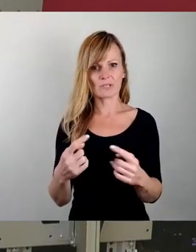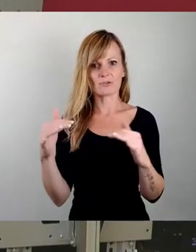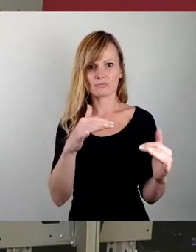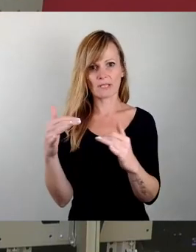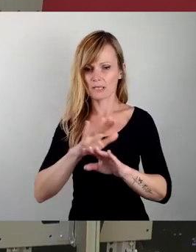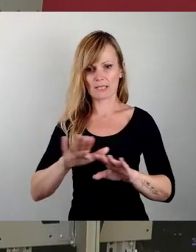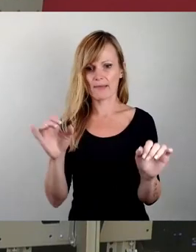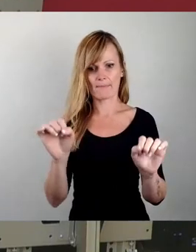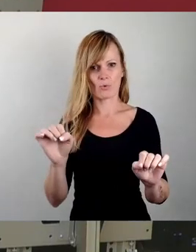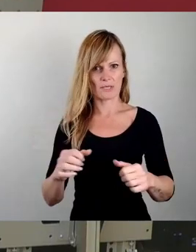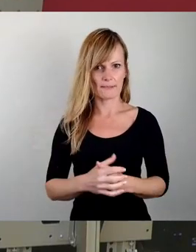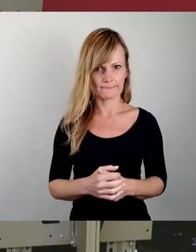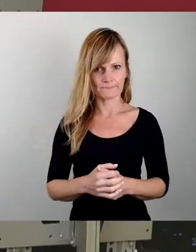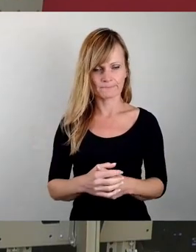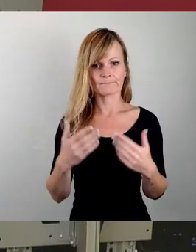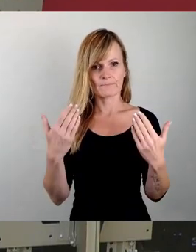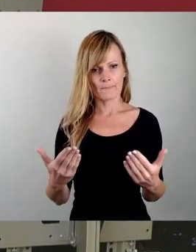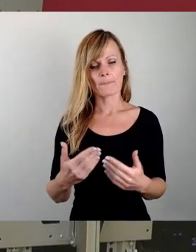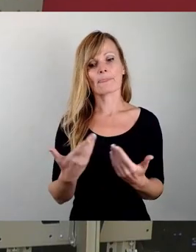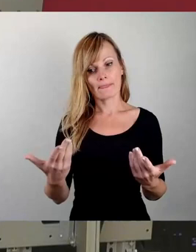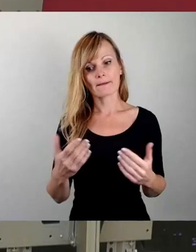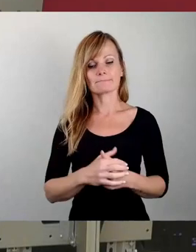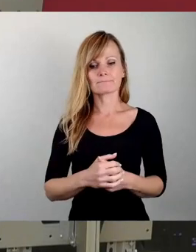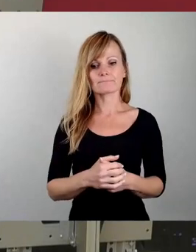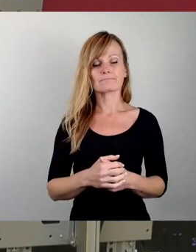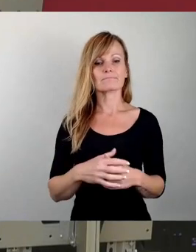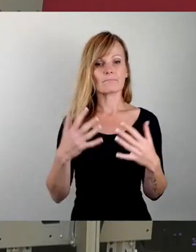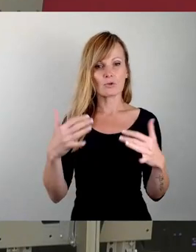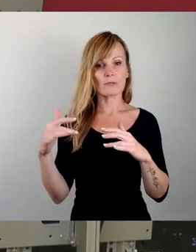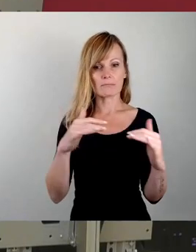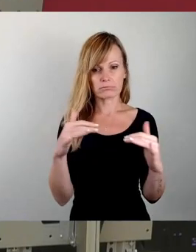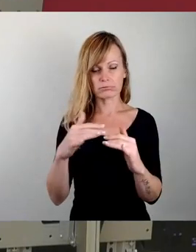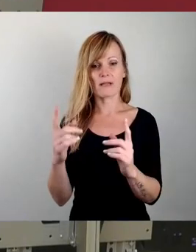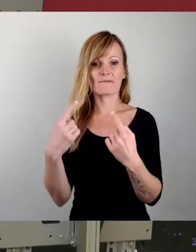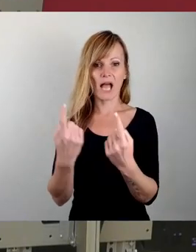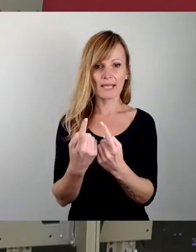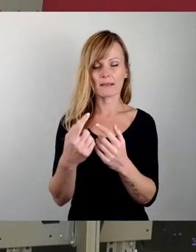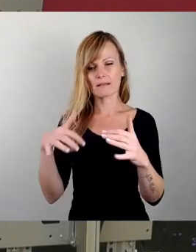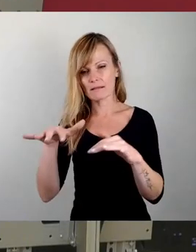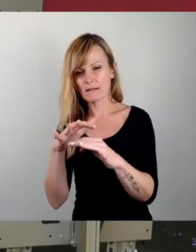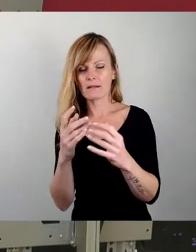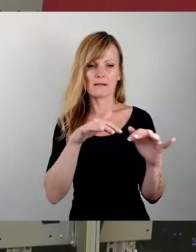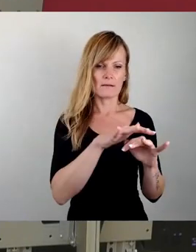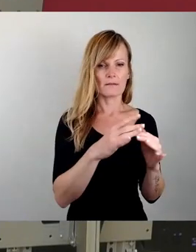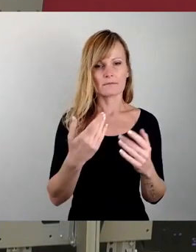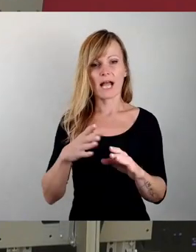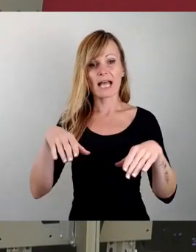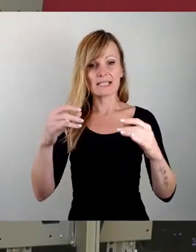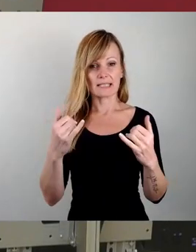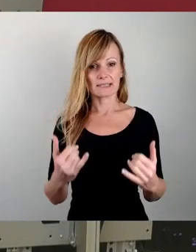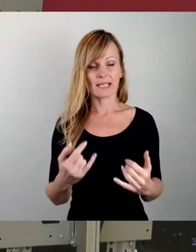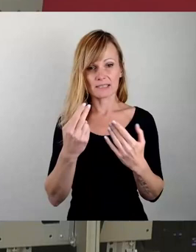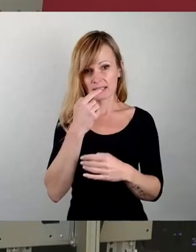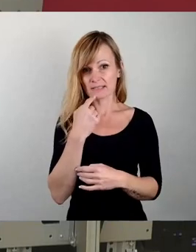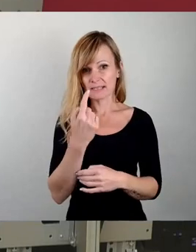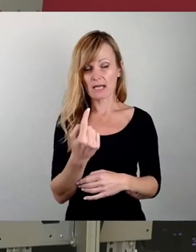musste. Was dann doch zu einigen Verwerfungen, sowohl im Spielbetrieb als auch bei den Vereinen führte. Und der Ansatz jetzt hier ist es zu sagen,